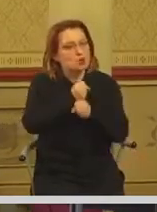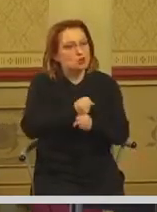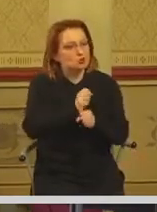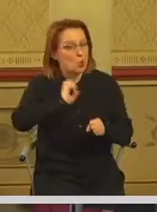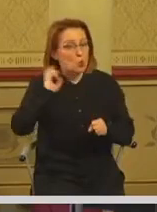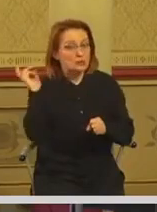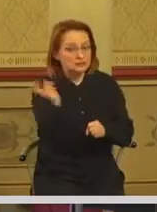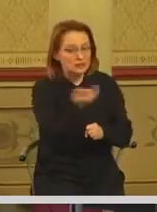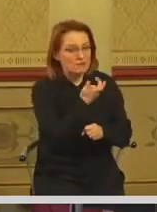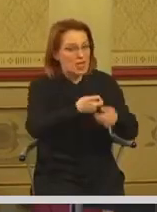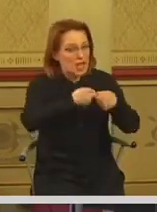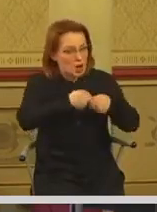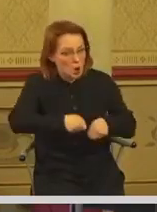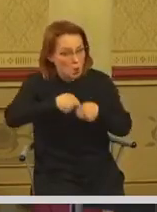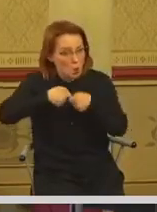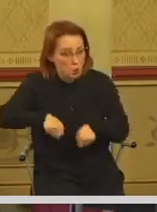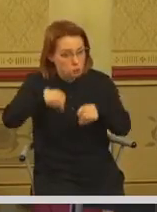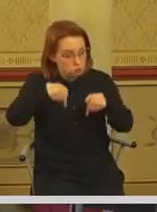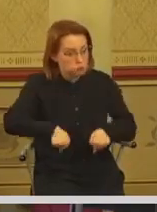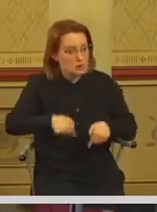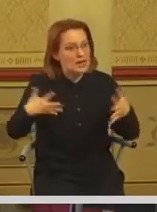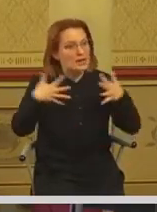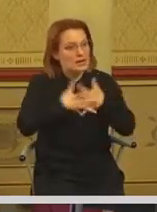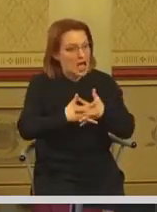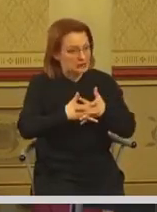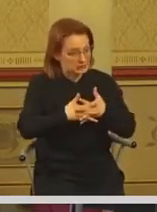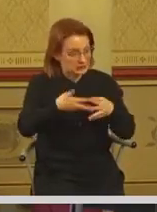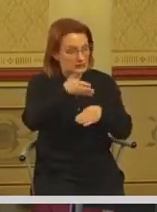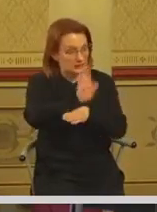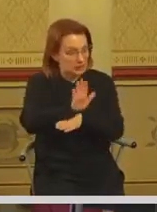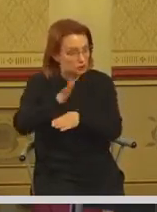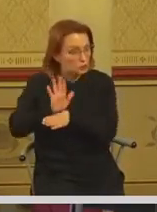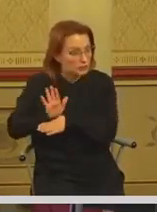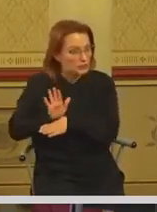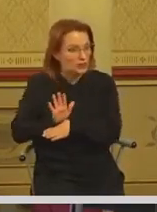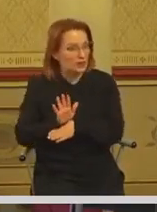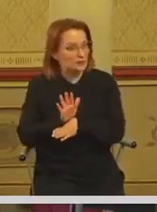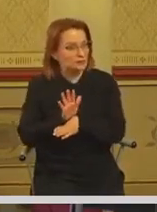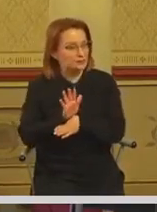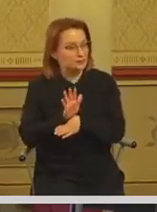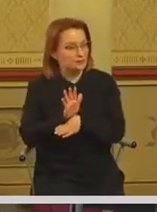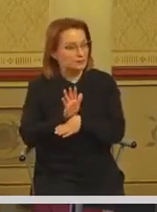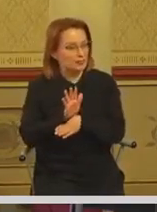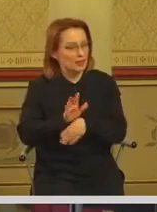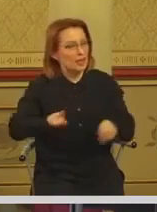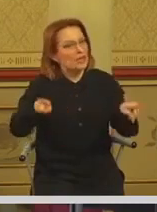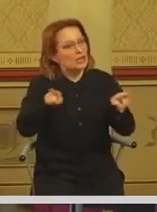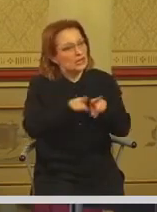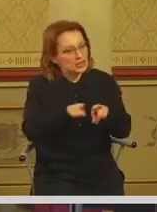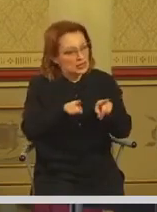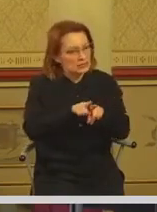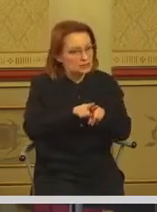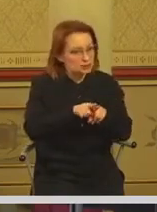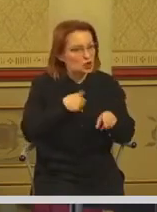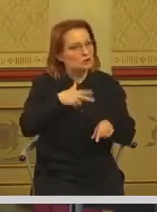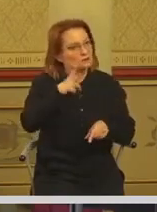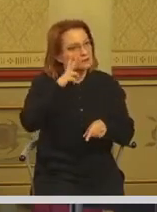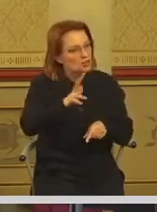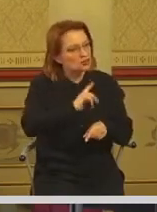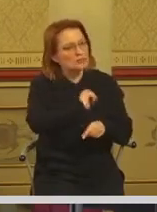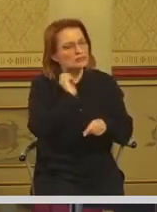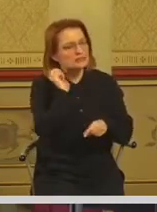klubova gradskih zastupnika, ali i svakog pojedinačnog